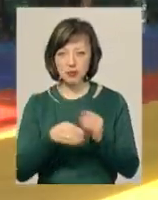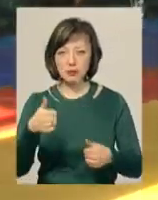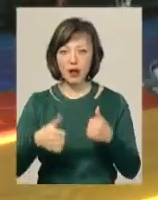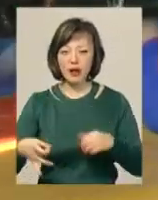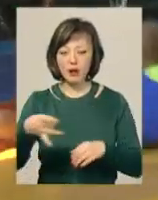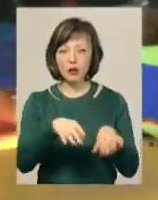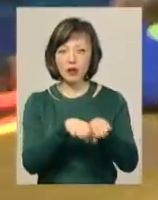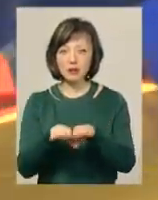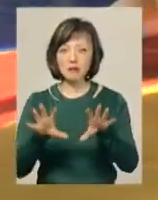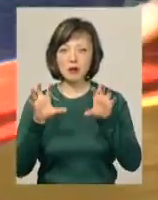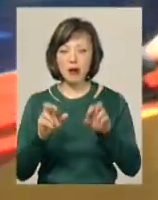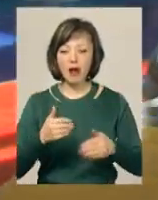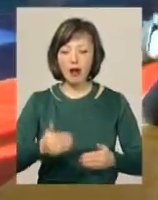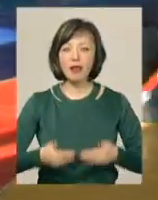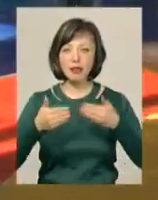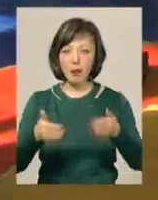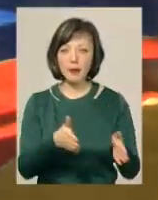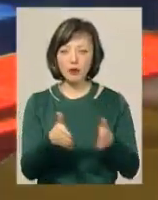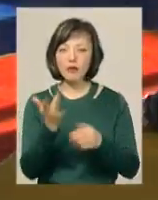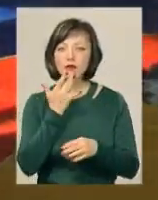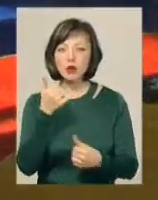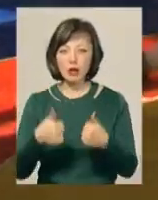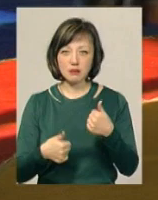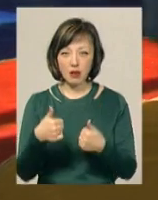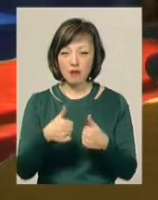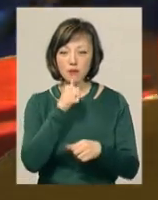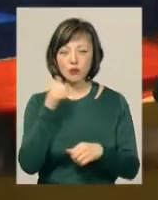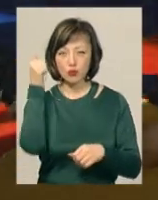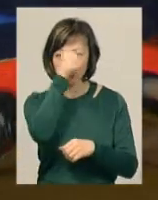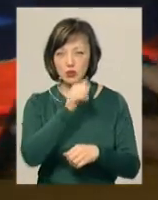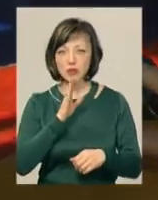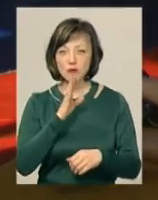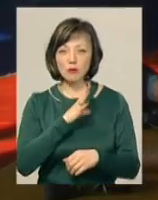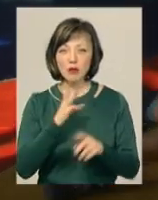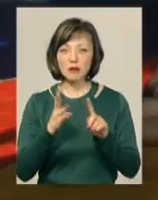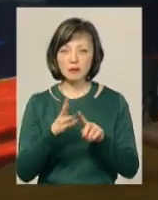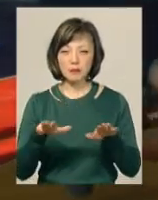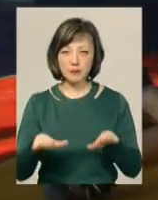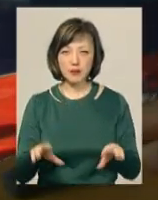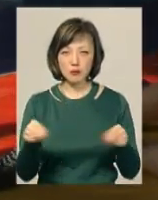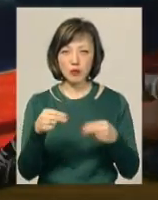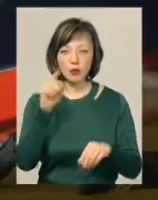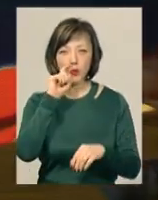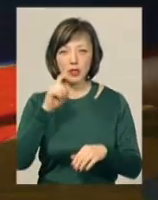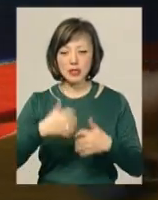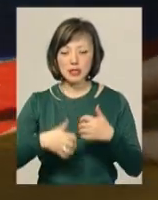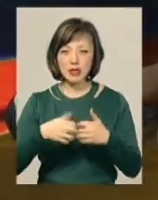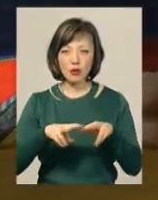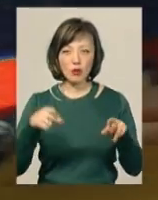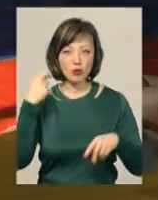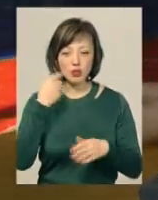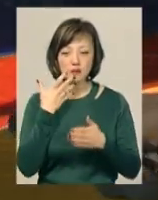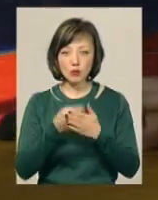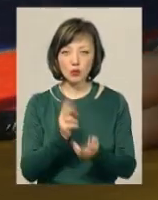регіонального рівня сприймає як етап підготовки до національних першостей. У минулому році дівчина була бронзовою призеркою чемпіонату України серед одноліток.